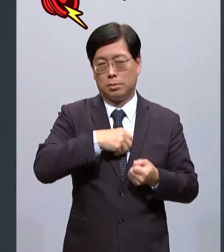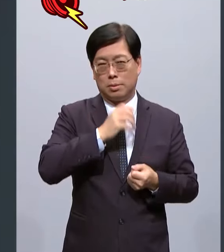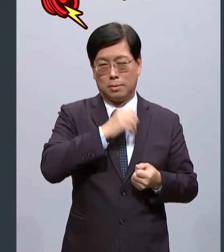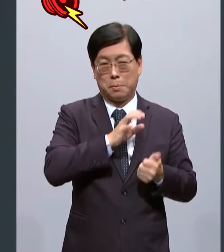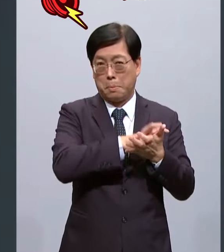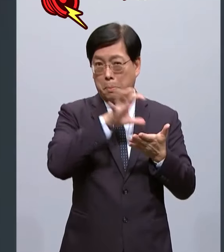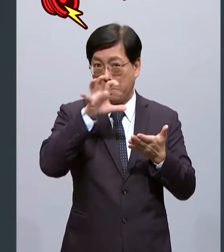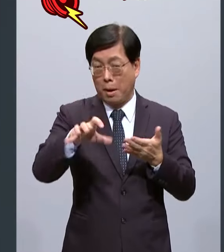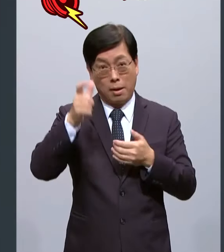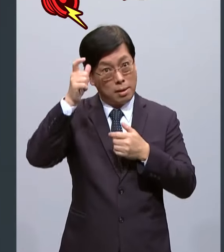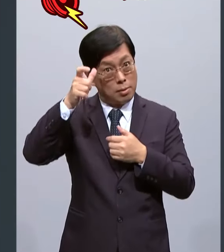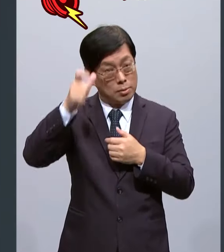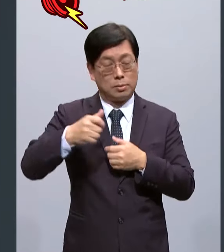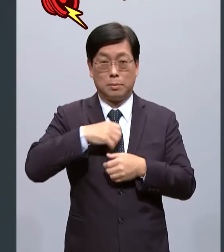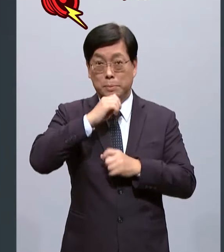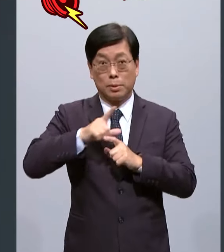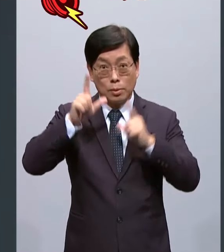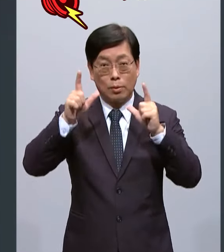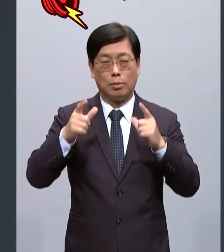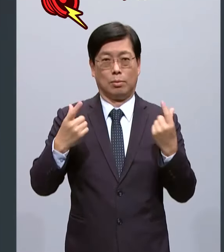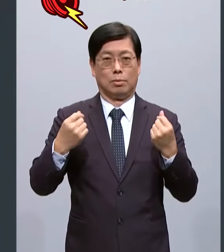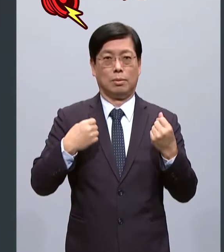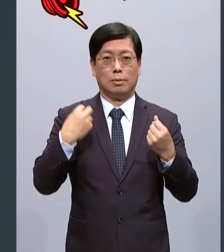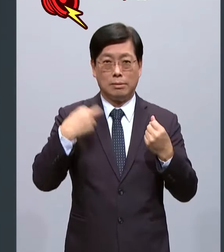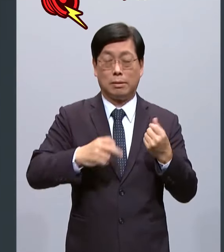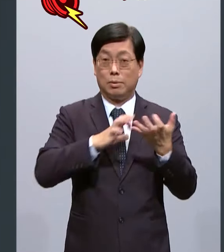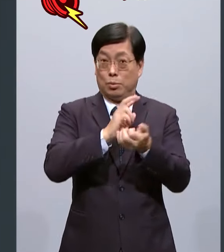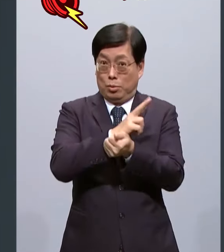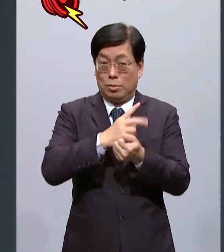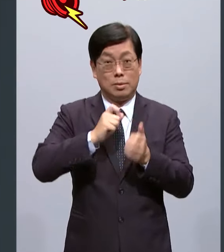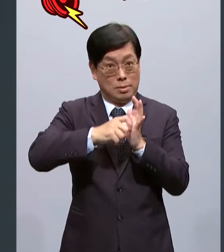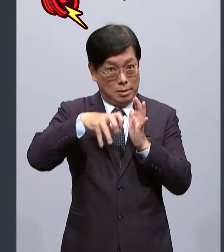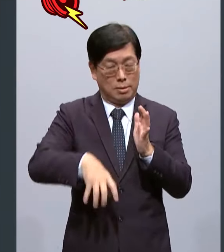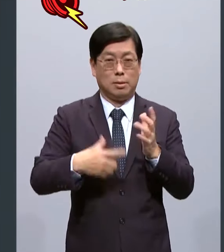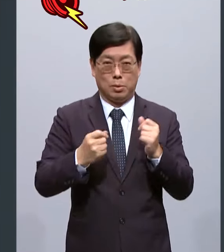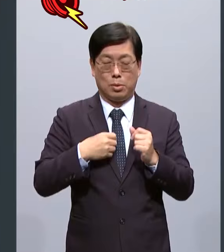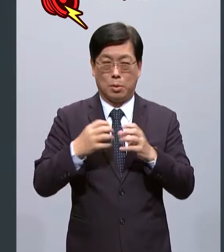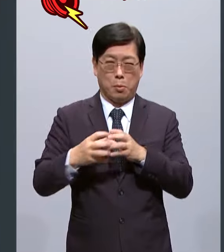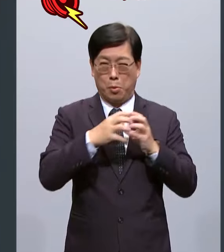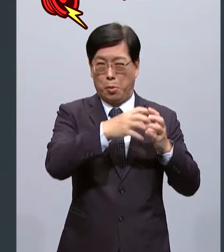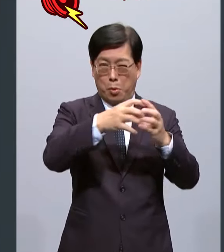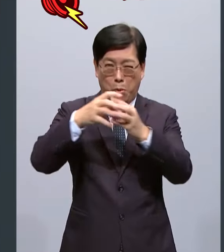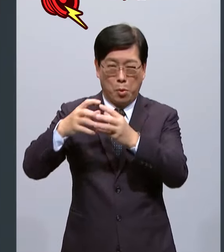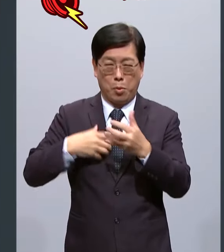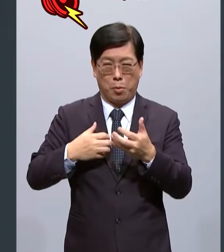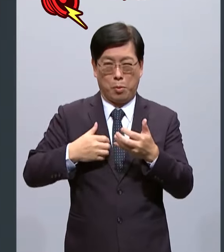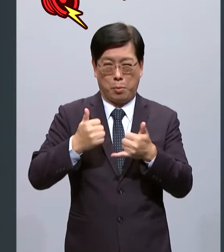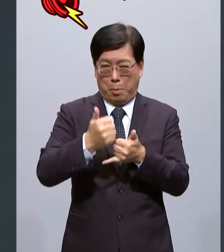到屏东甚至北上到云林嘉义还有南投